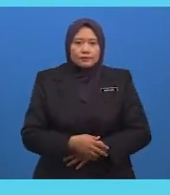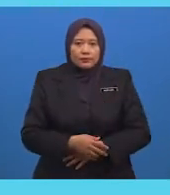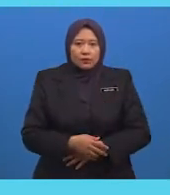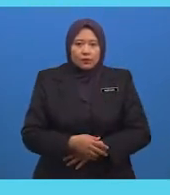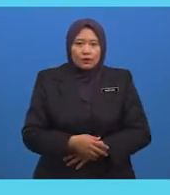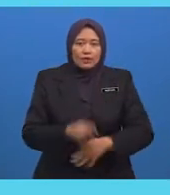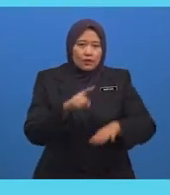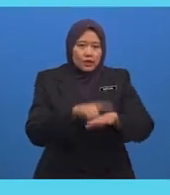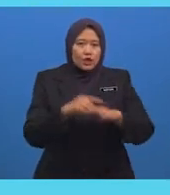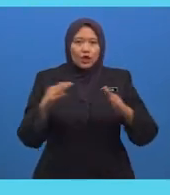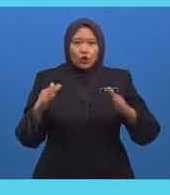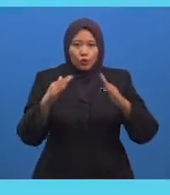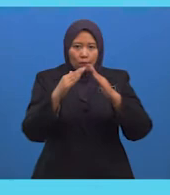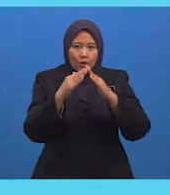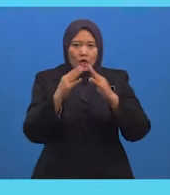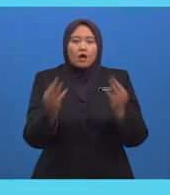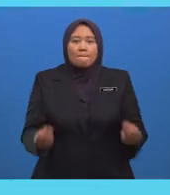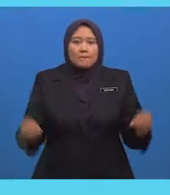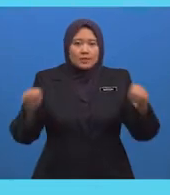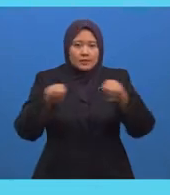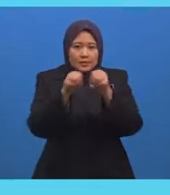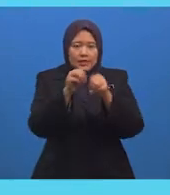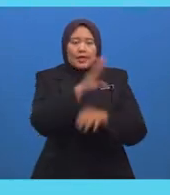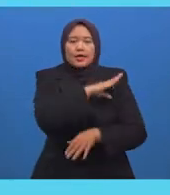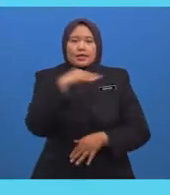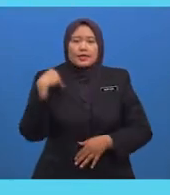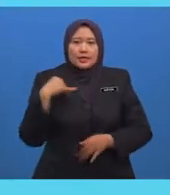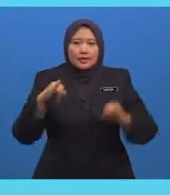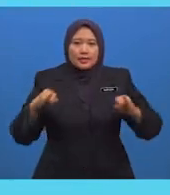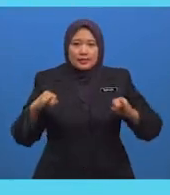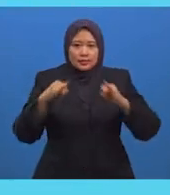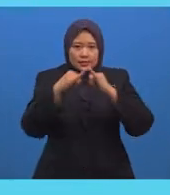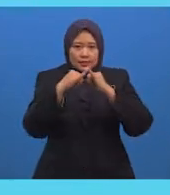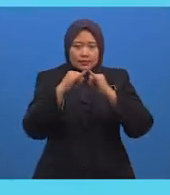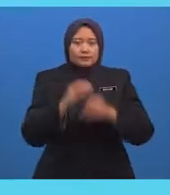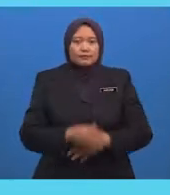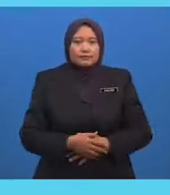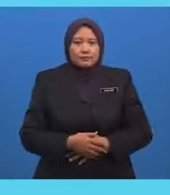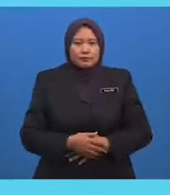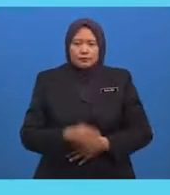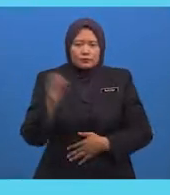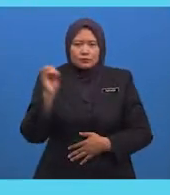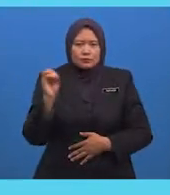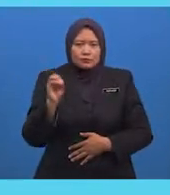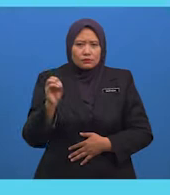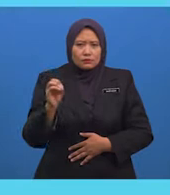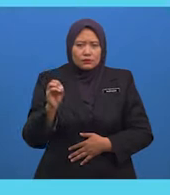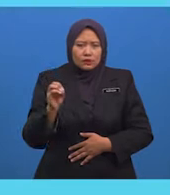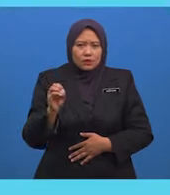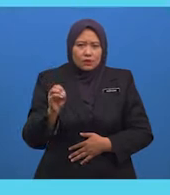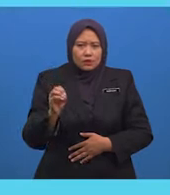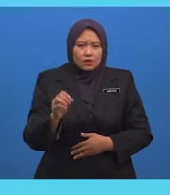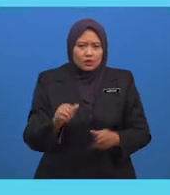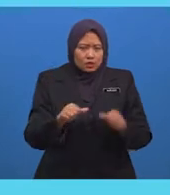Kerana Tidak Ada Pengasingan Pelajar Mengikut Tahap Umur Serta Tiada Latihan